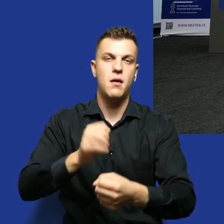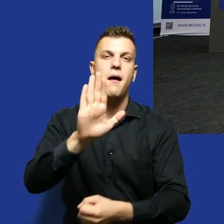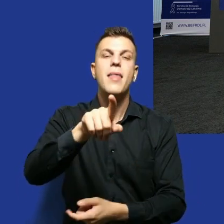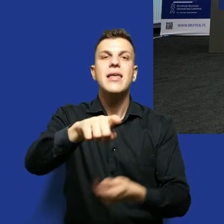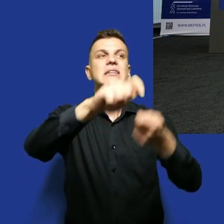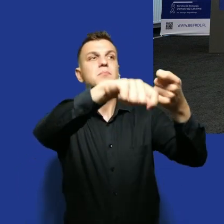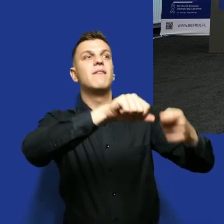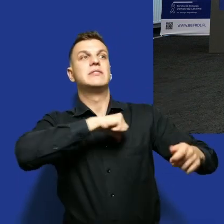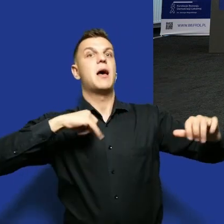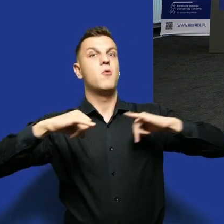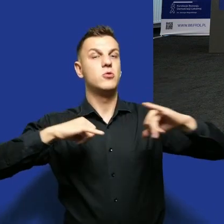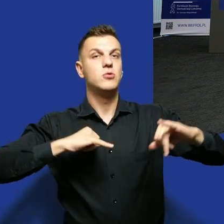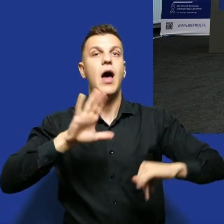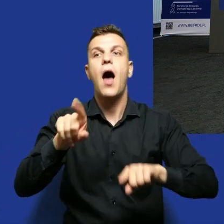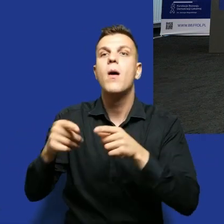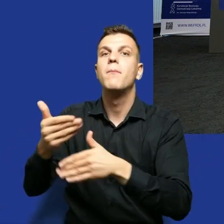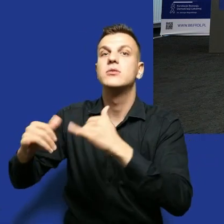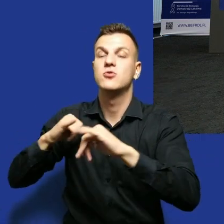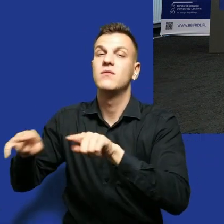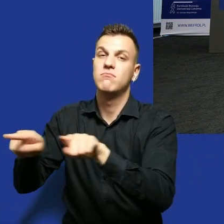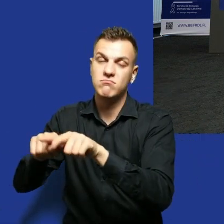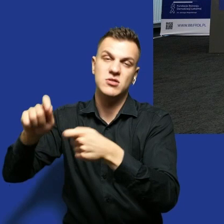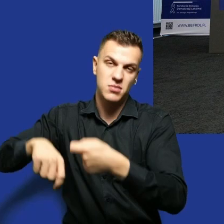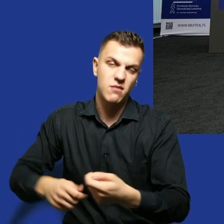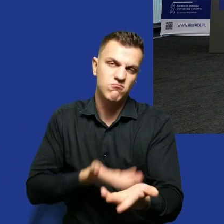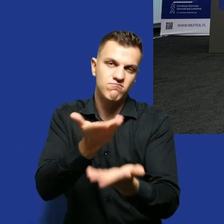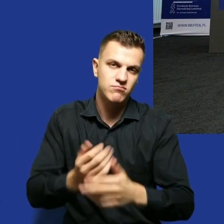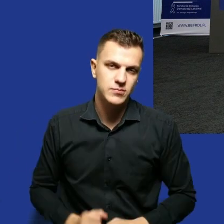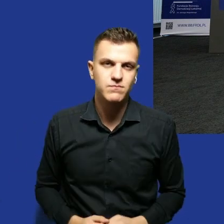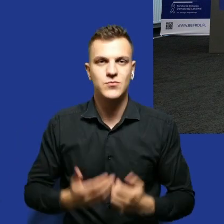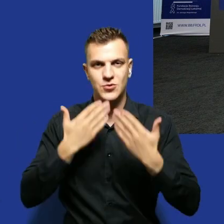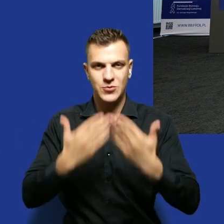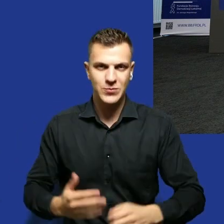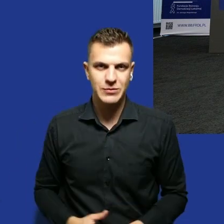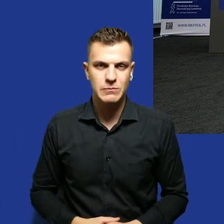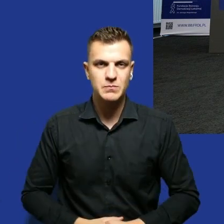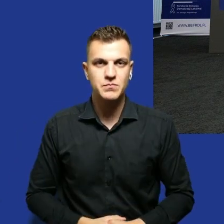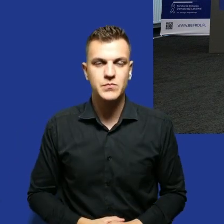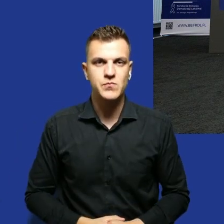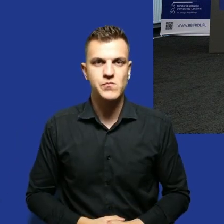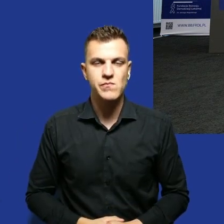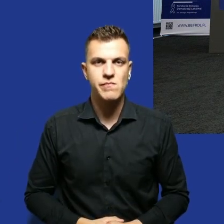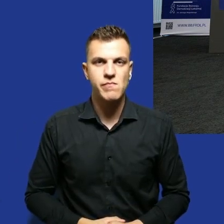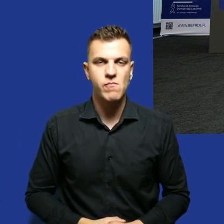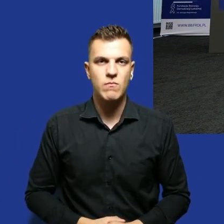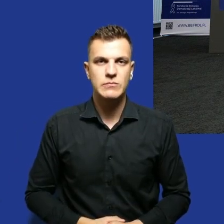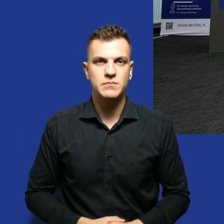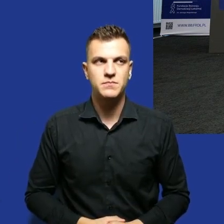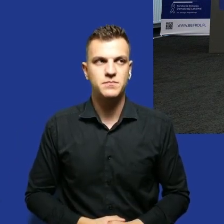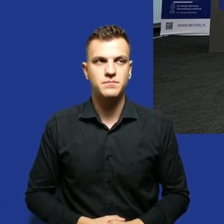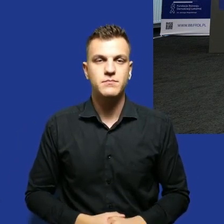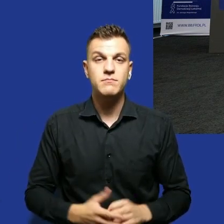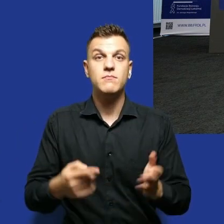to również rozliczajmy organizacje pozarządowe dziękuję to tyle chciałam to teraz ja w roli uczestniczki jak najbardziej